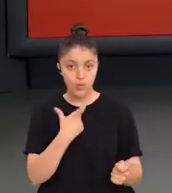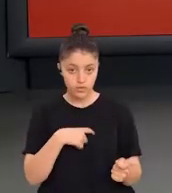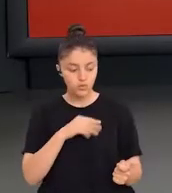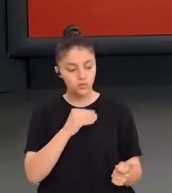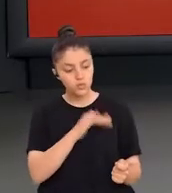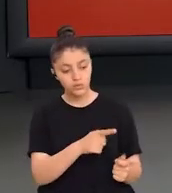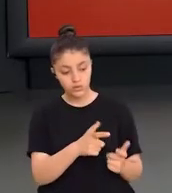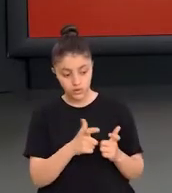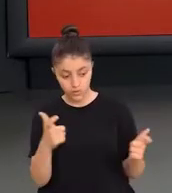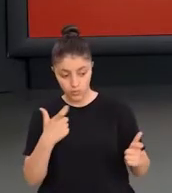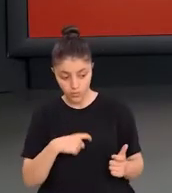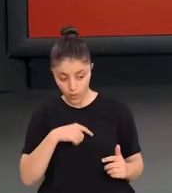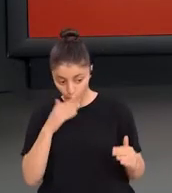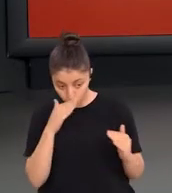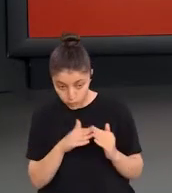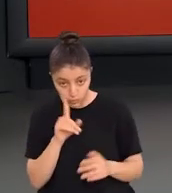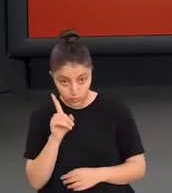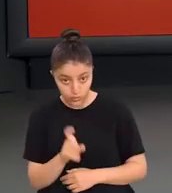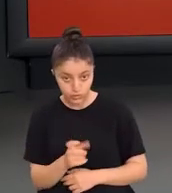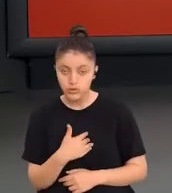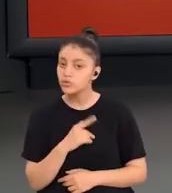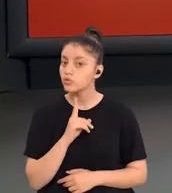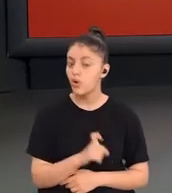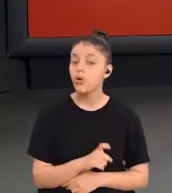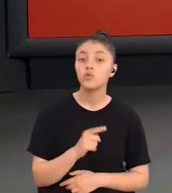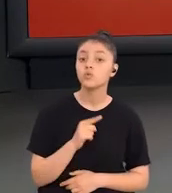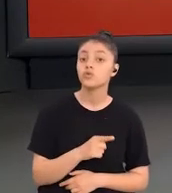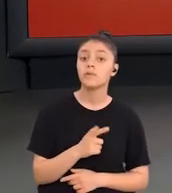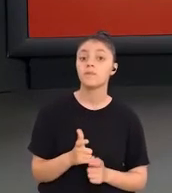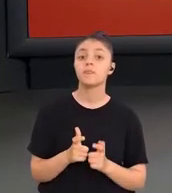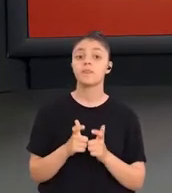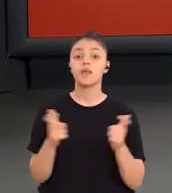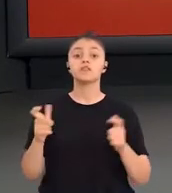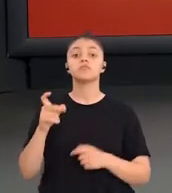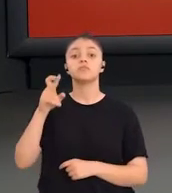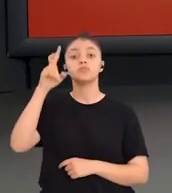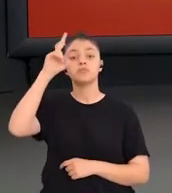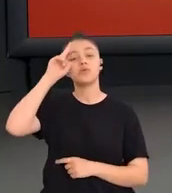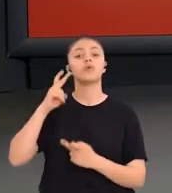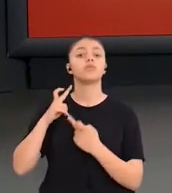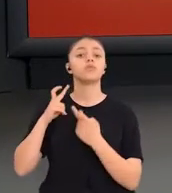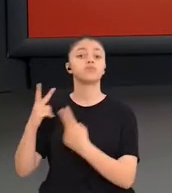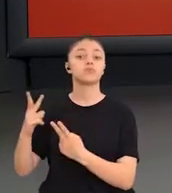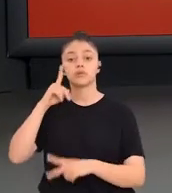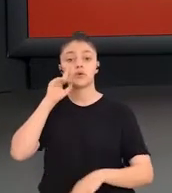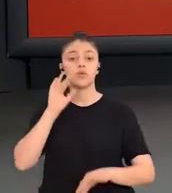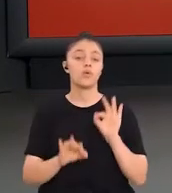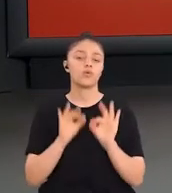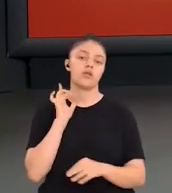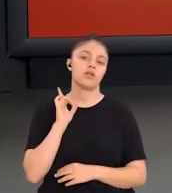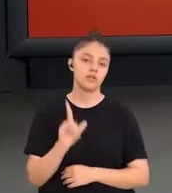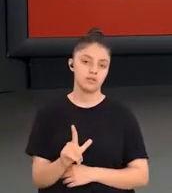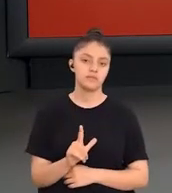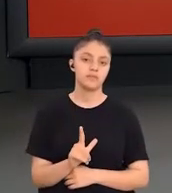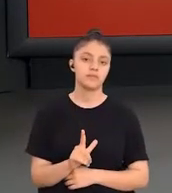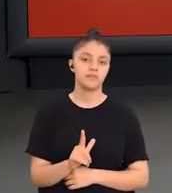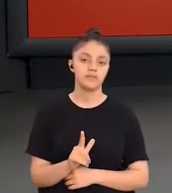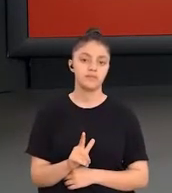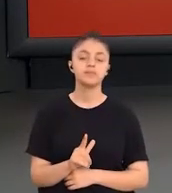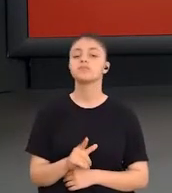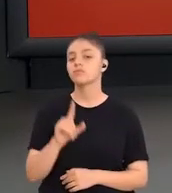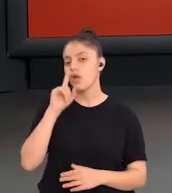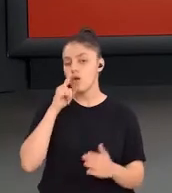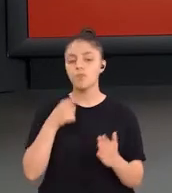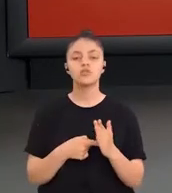gelişim özelliklerine uygun mu diye soracak olursak, bunun gelişim psikologları tarafından değerlendirilmesi gerekir.